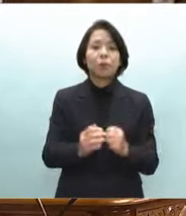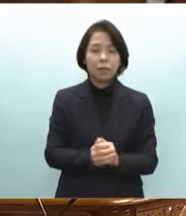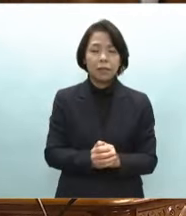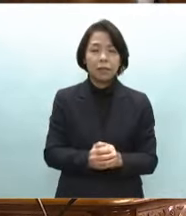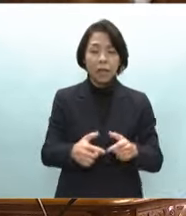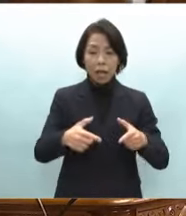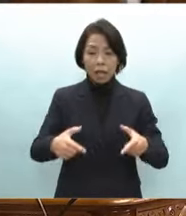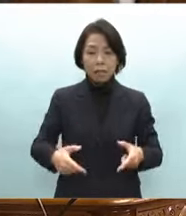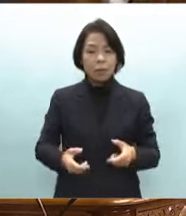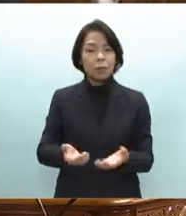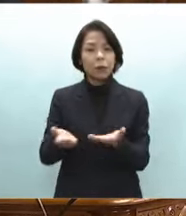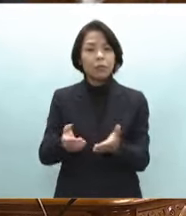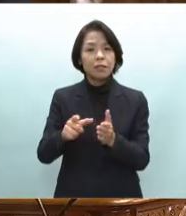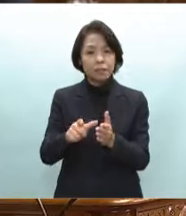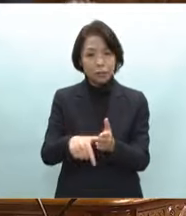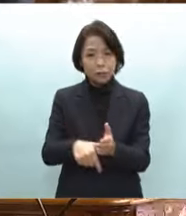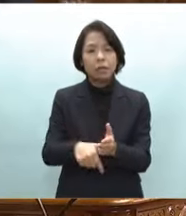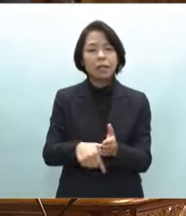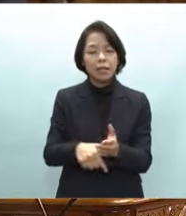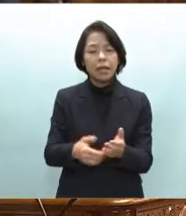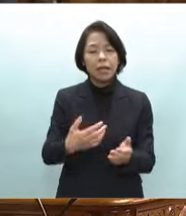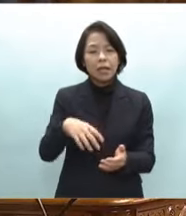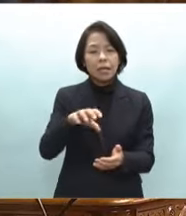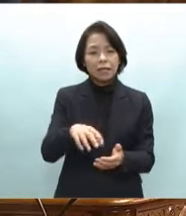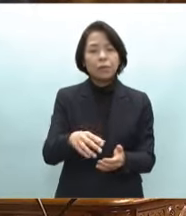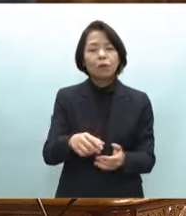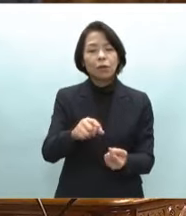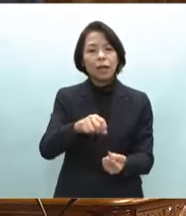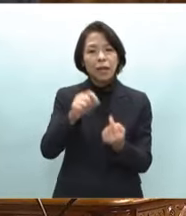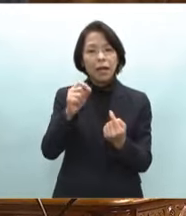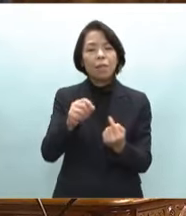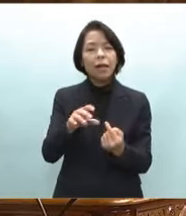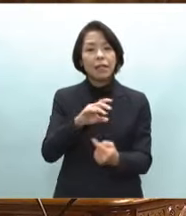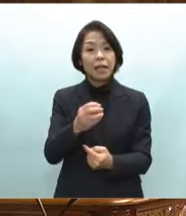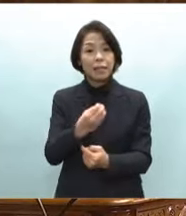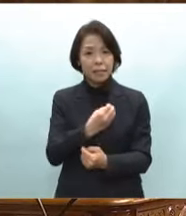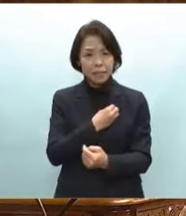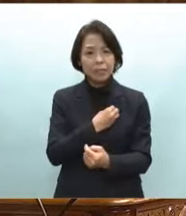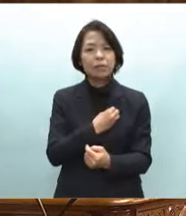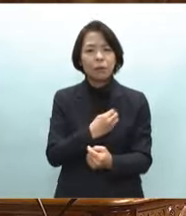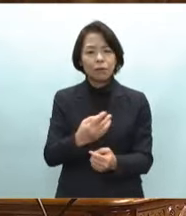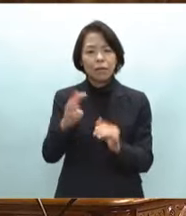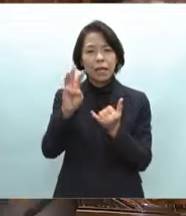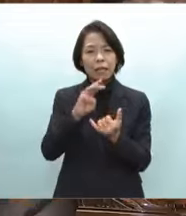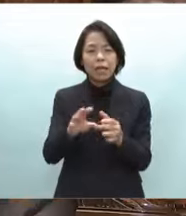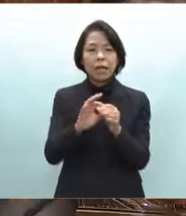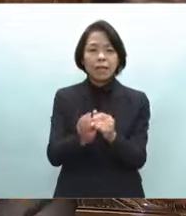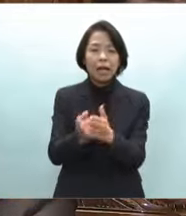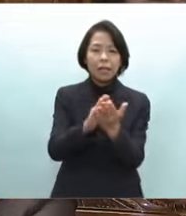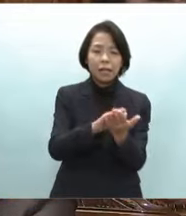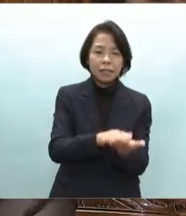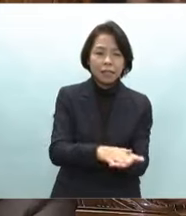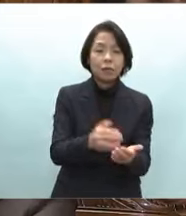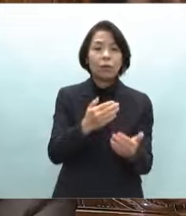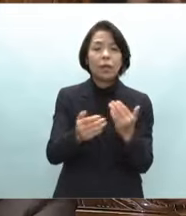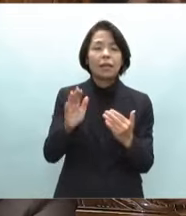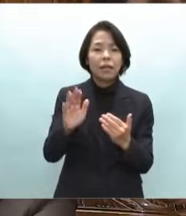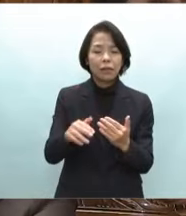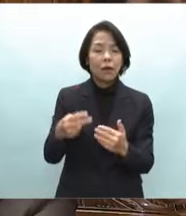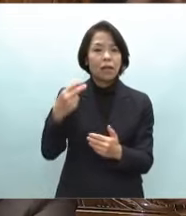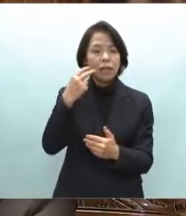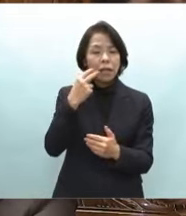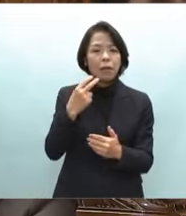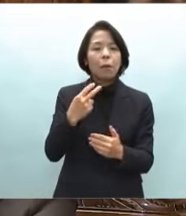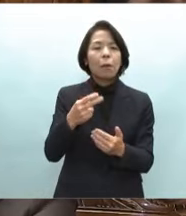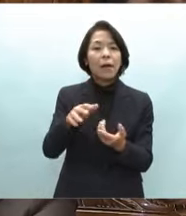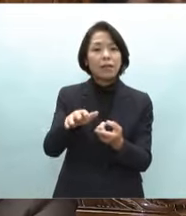地震の際地元選出の国会議員として災害関連死の問題に直面した経験をお持ちである松村防災担当大